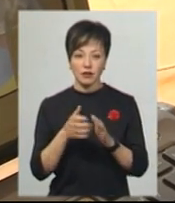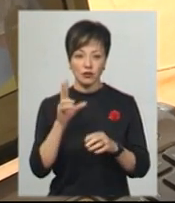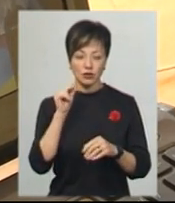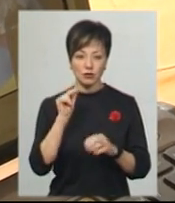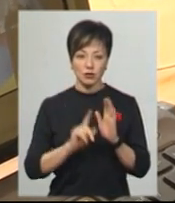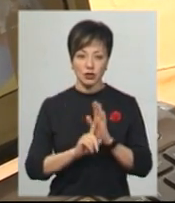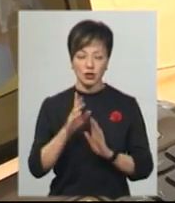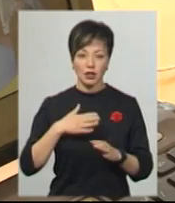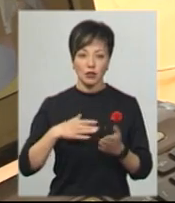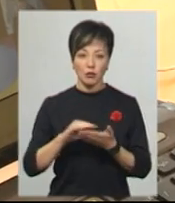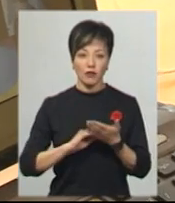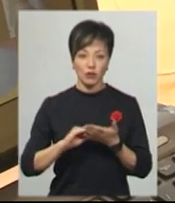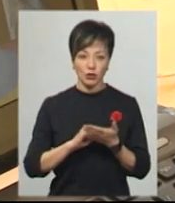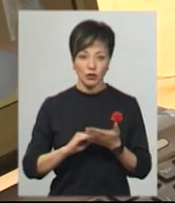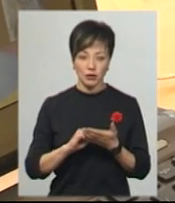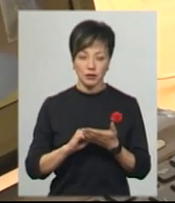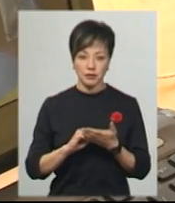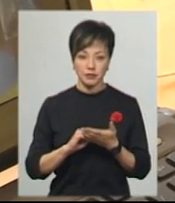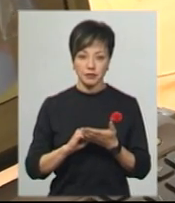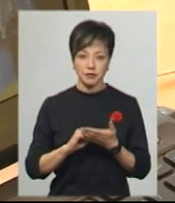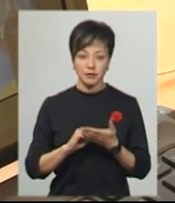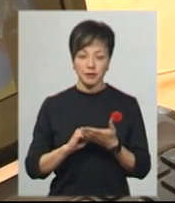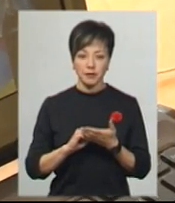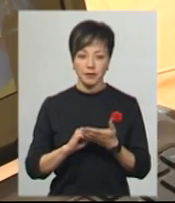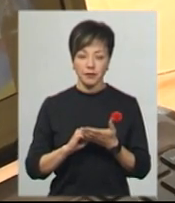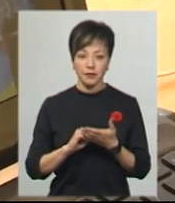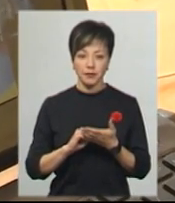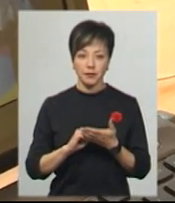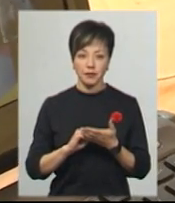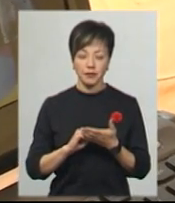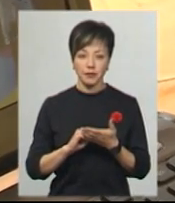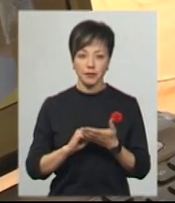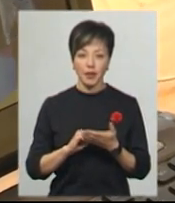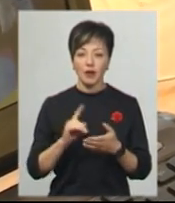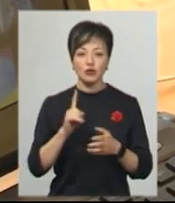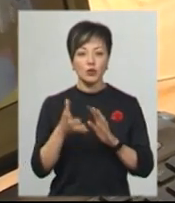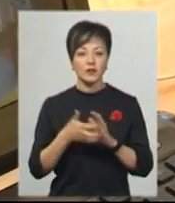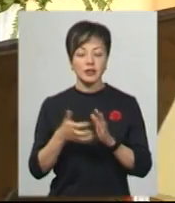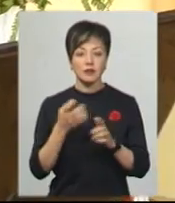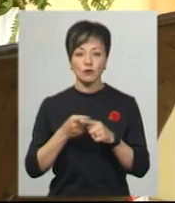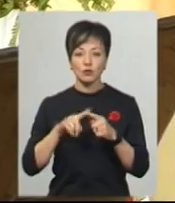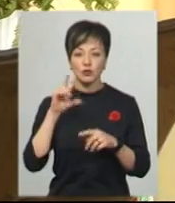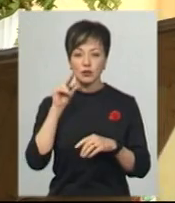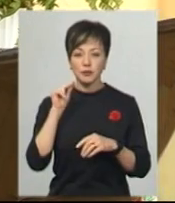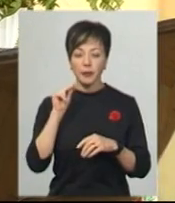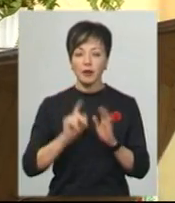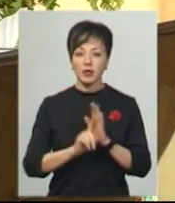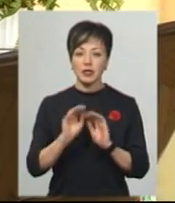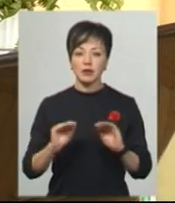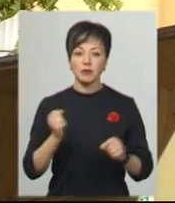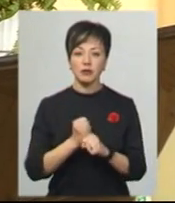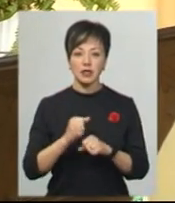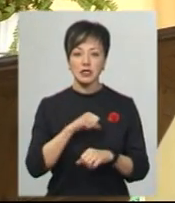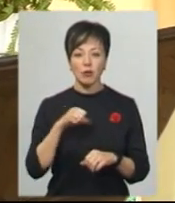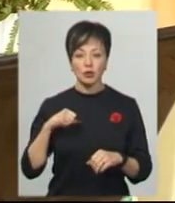починаємо з вами наше повторення. Які розрядні одиниці відсутні у цьому числі? Мак, свій мруси. Спочатку діти працювали